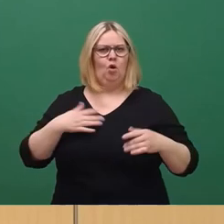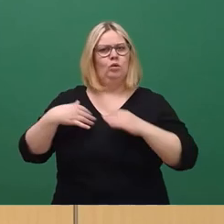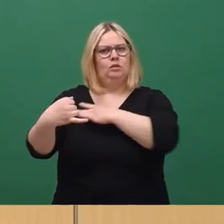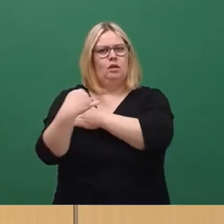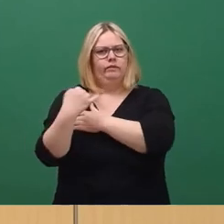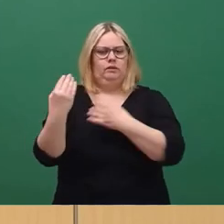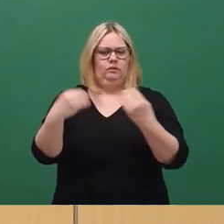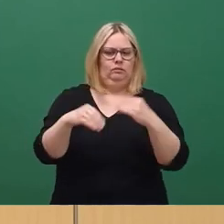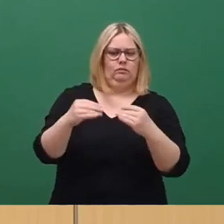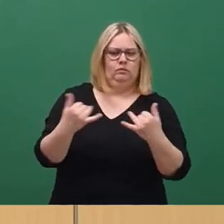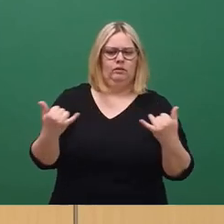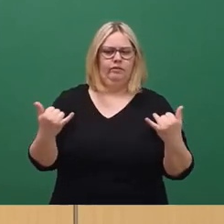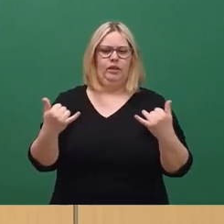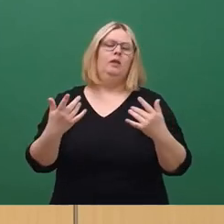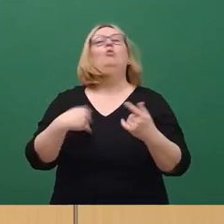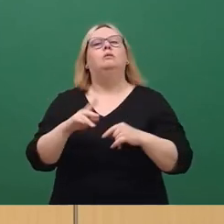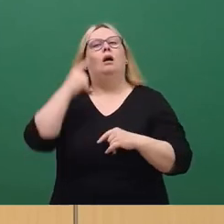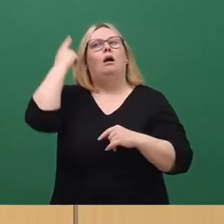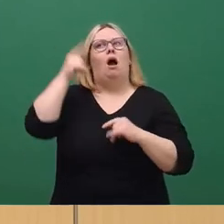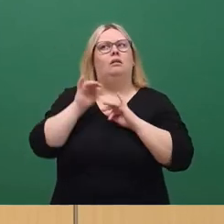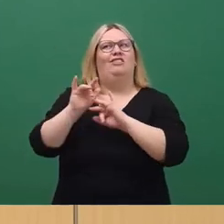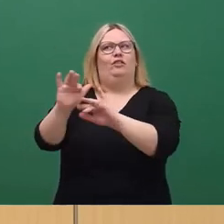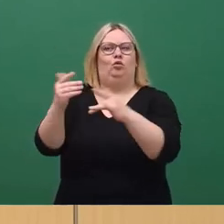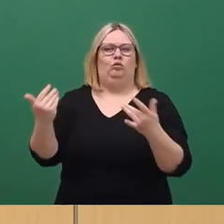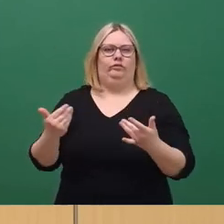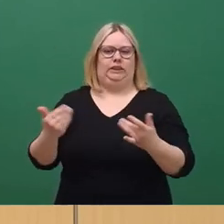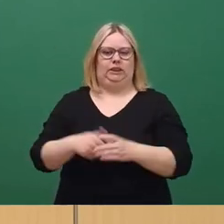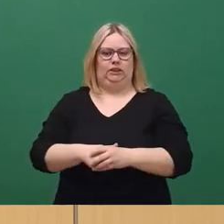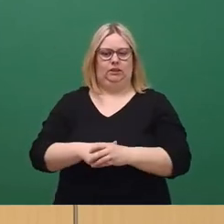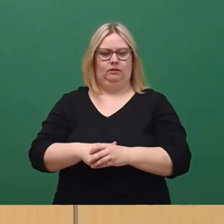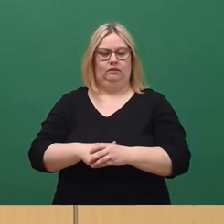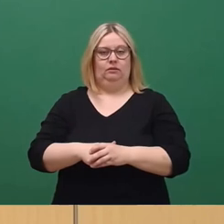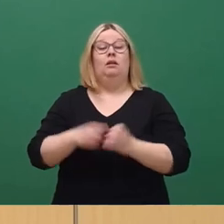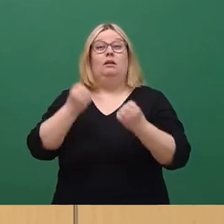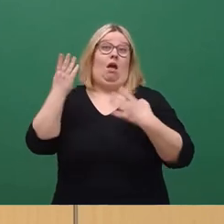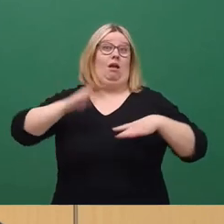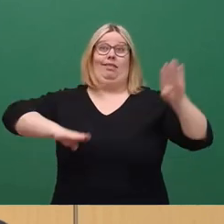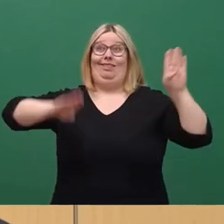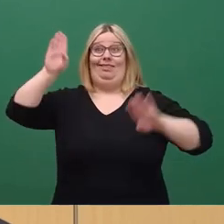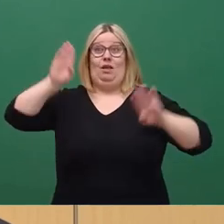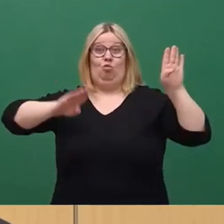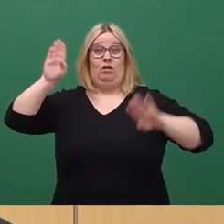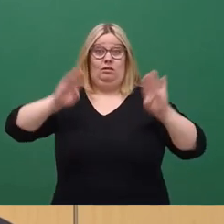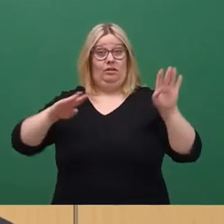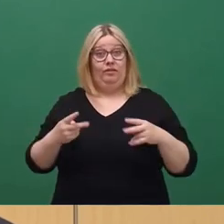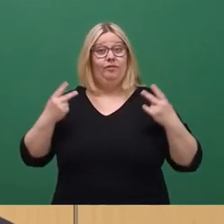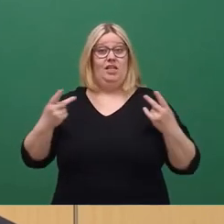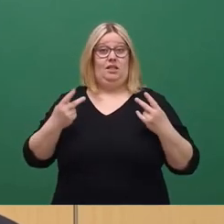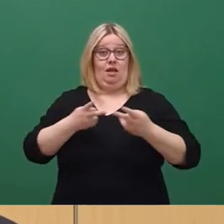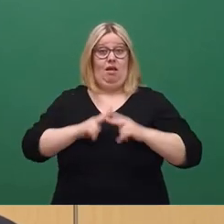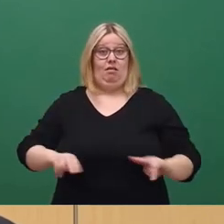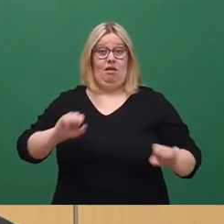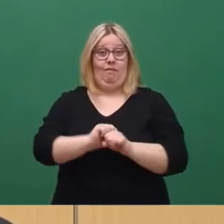welche Wirkung der Rat nach außen erzielt. Die Demokratie lebt von ehrenamtlichen Mandatsträgerinnen und Trägern